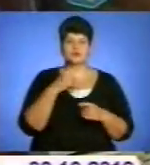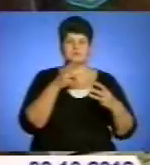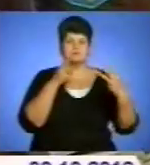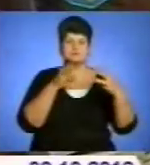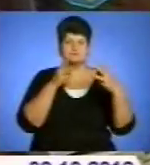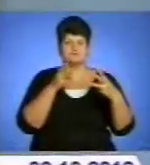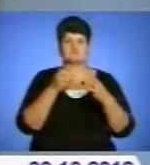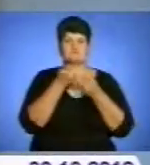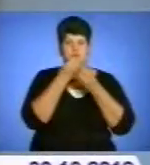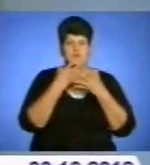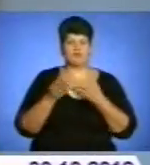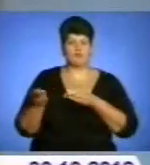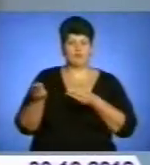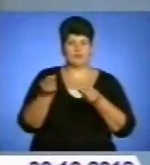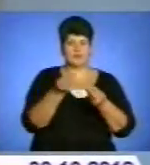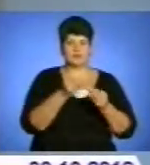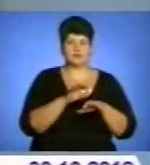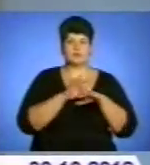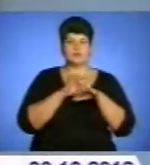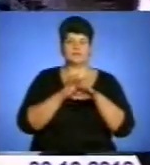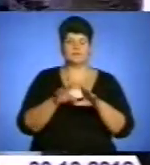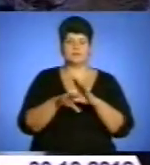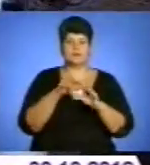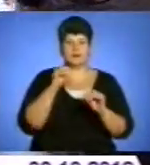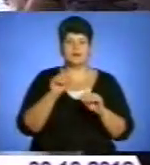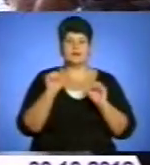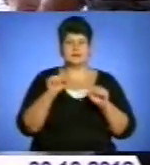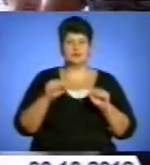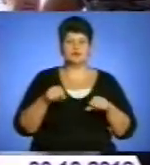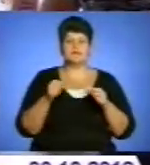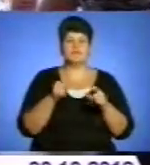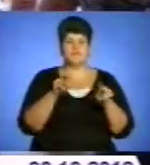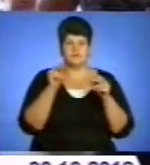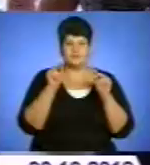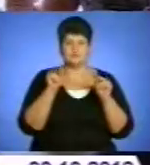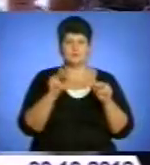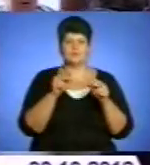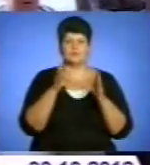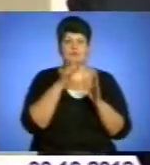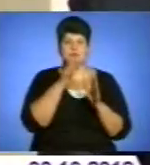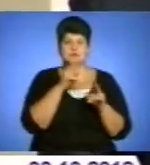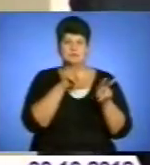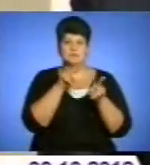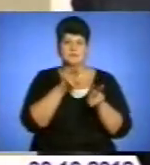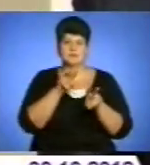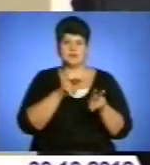на дільницях позитивно вплинуло на перебіг воли виявлення, адже дало змогу у реальному часі спостерігати за виборами.